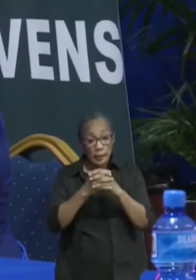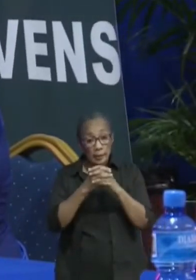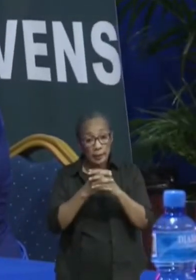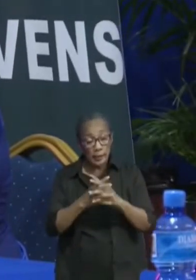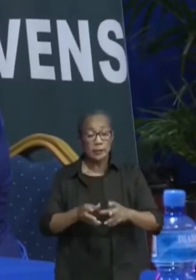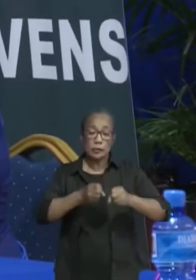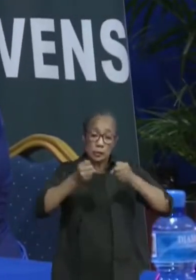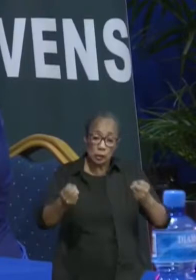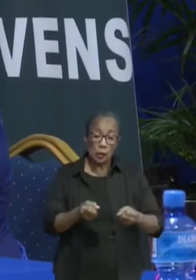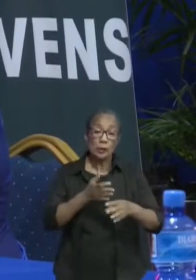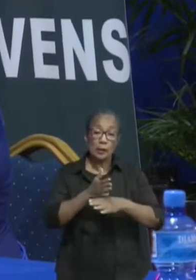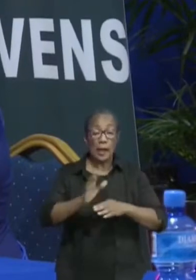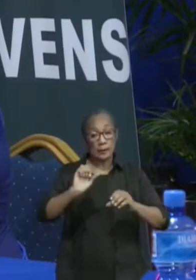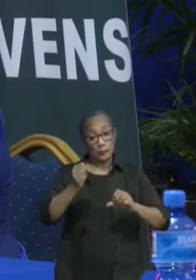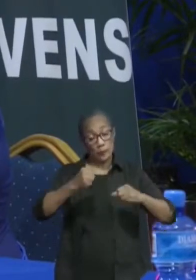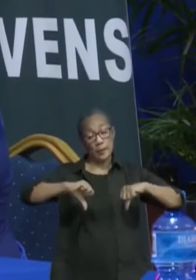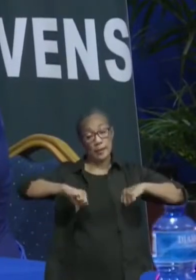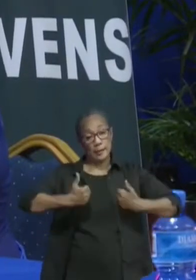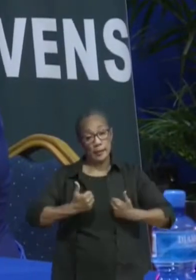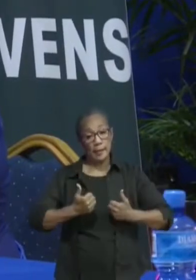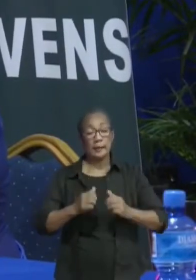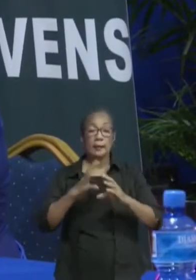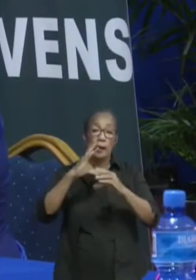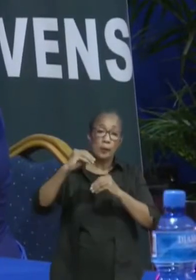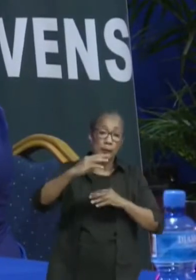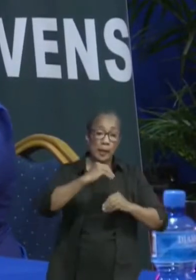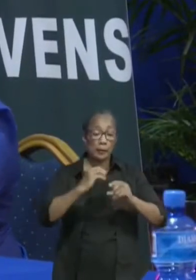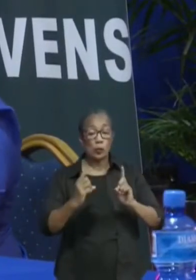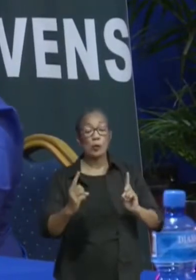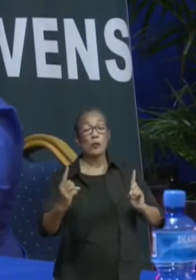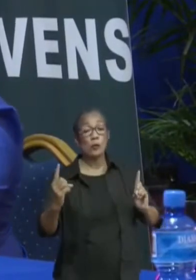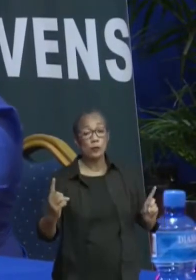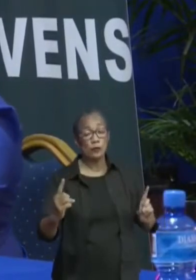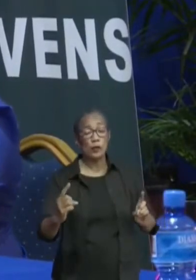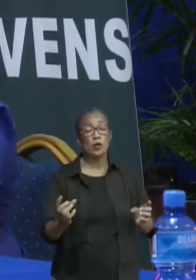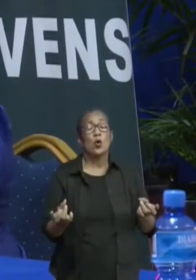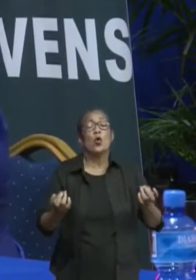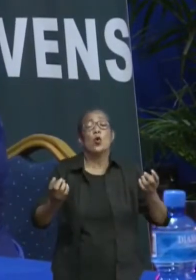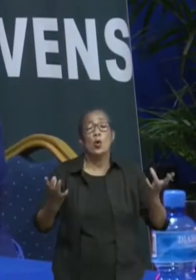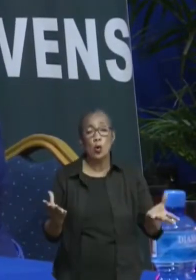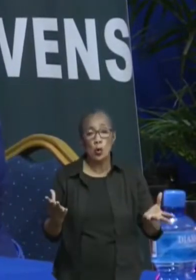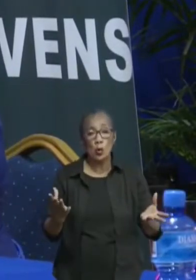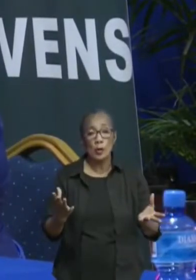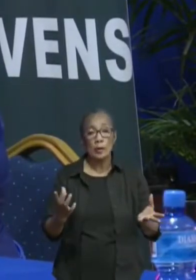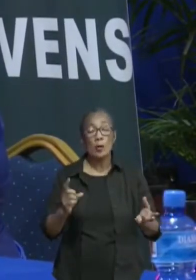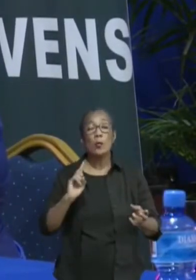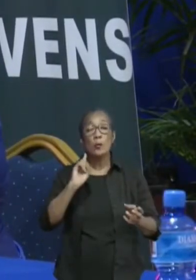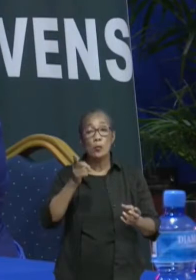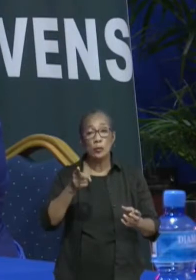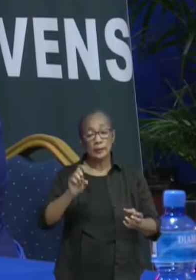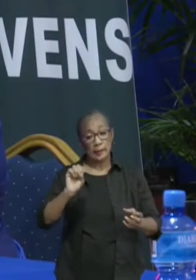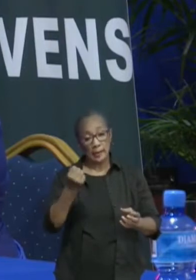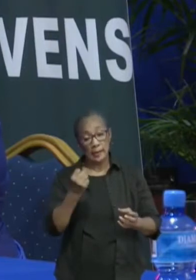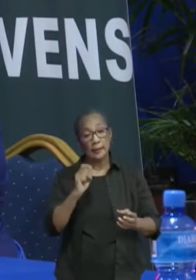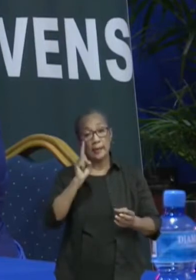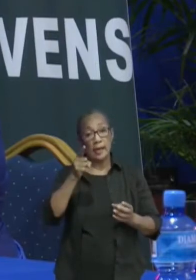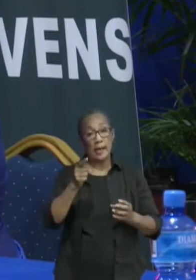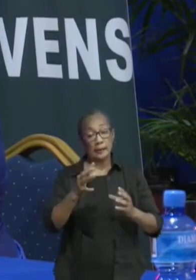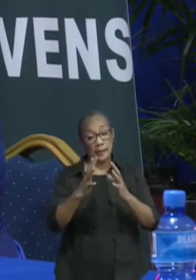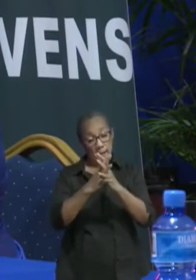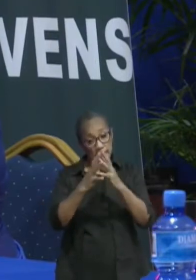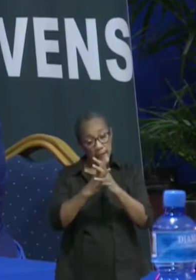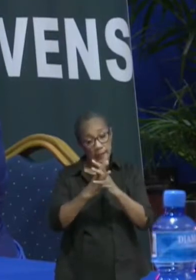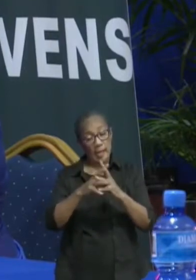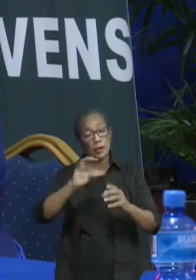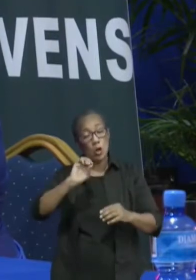kunnen uitoefenen. We hebben gesproken over social distancing, op welke wijze men in de gebedshuizen kan gaan. En